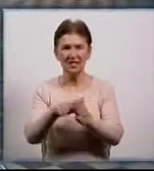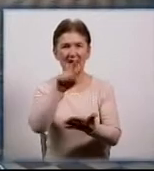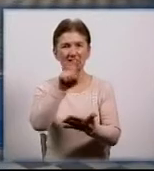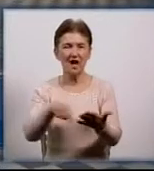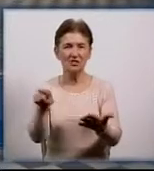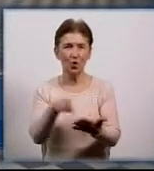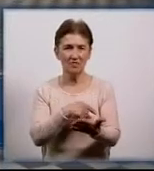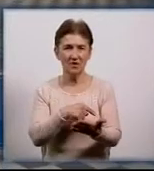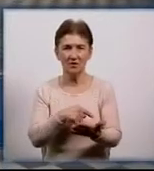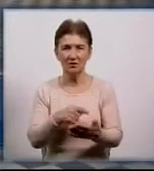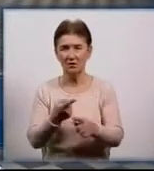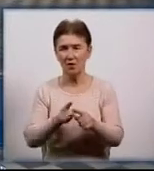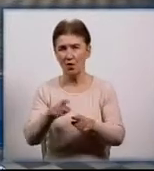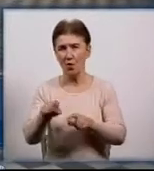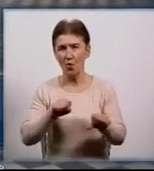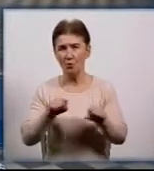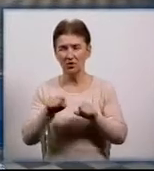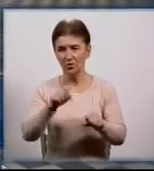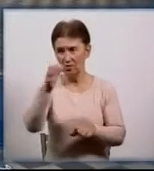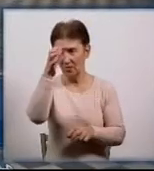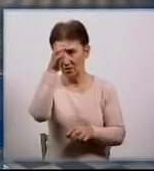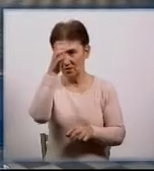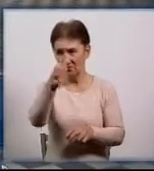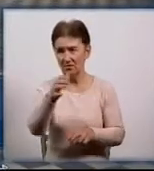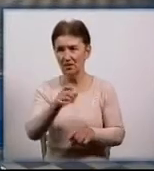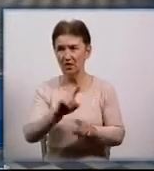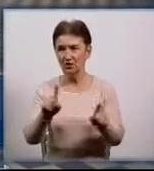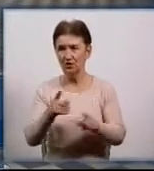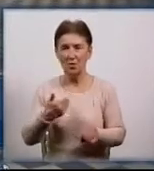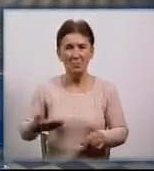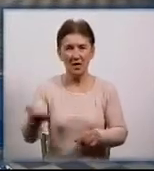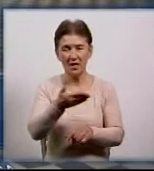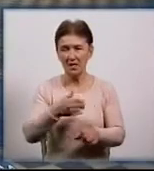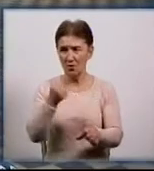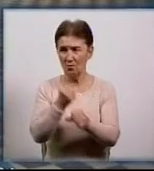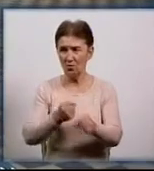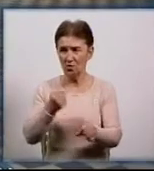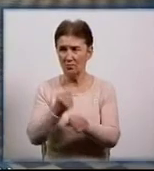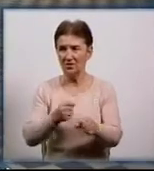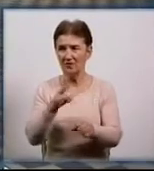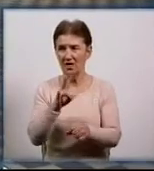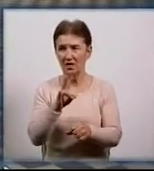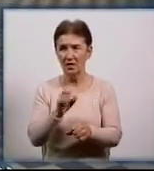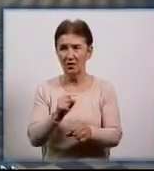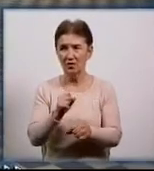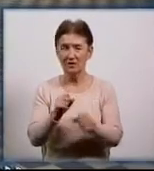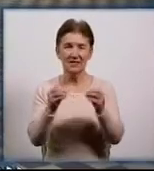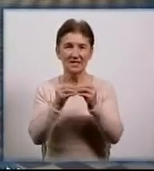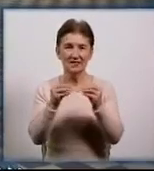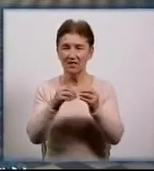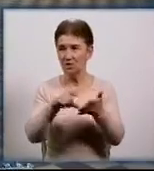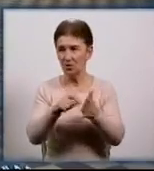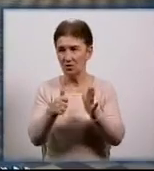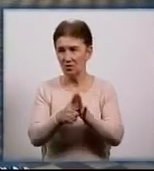Нам управління освіти дали дозвіл на те, щоб ми працювали над набором 10 класу